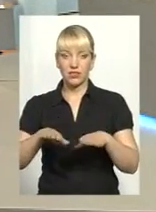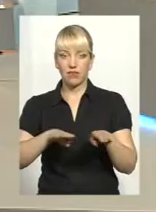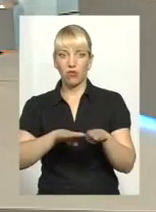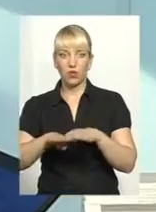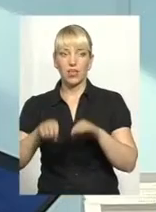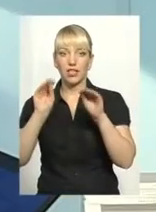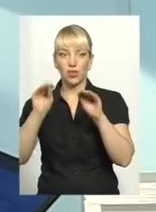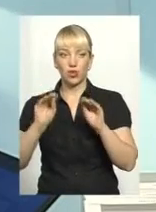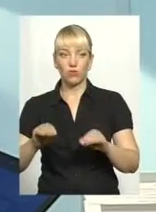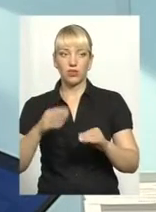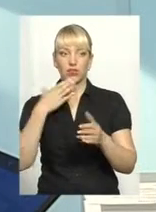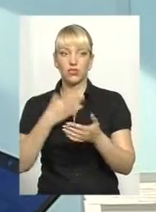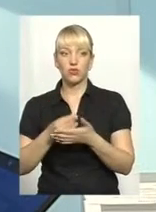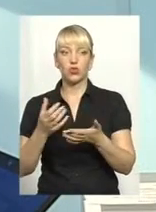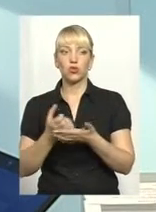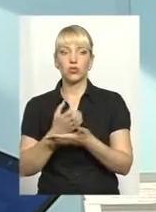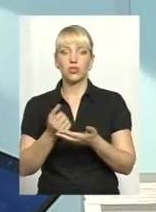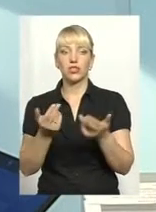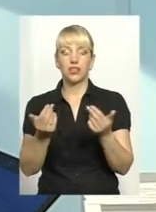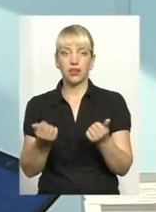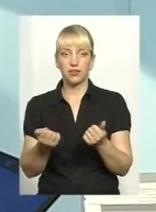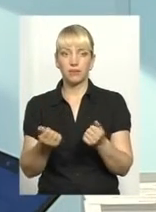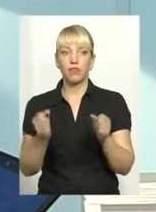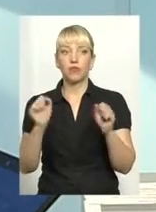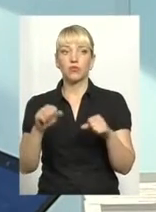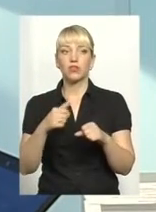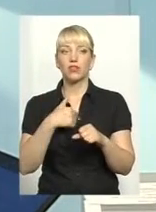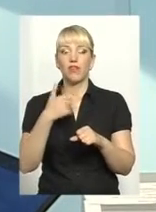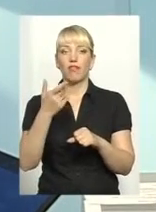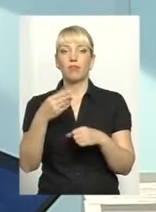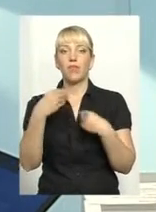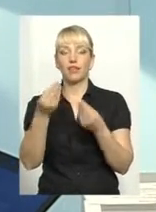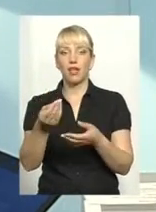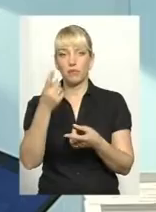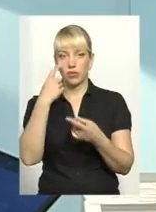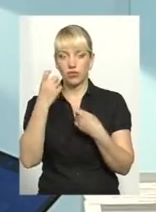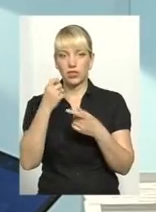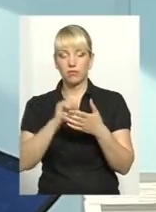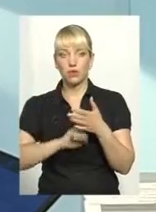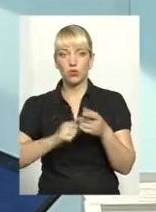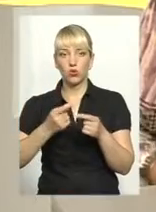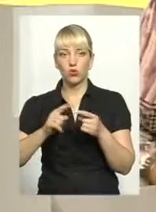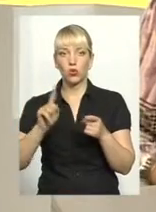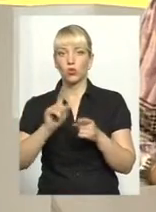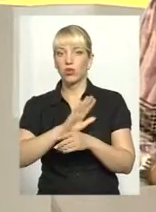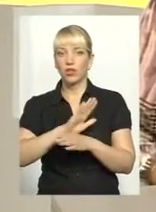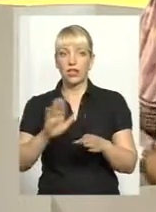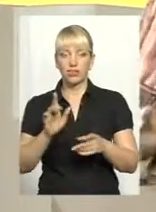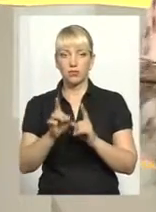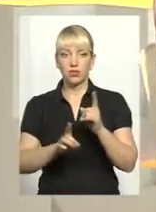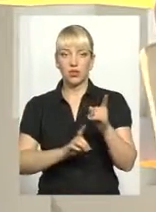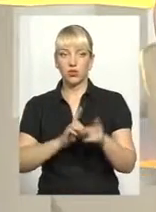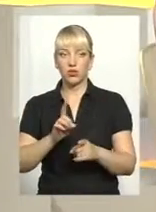свої доходи? Так. Можливо, я вам зараз надам інформацію з приводу того, що не змінилося,